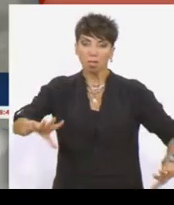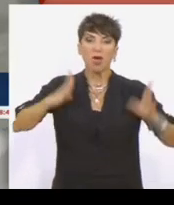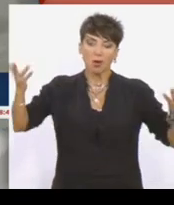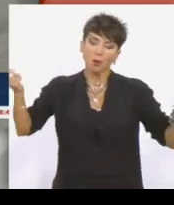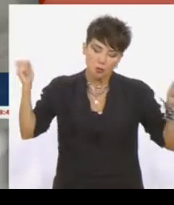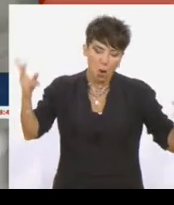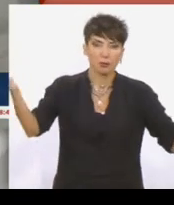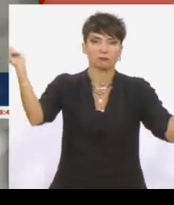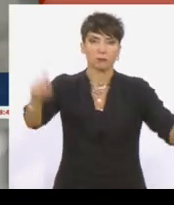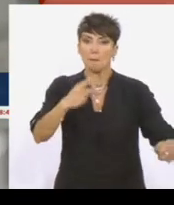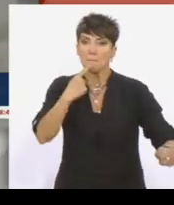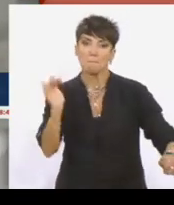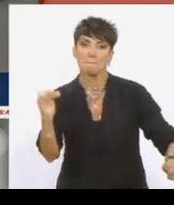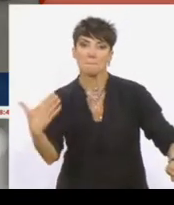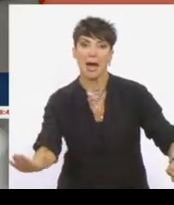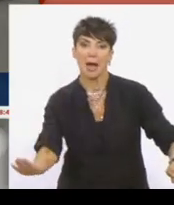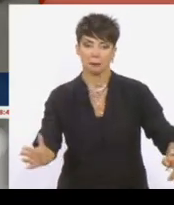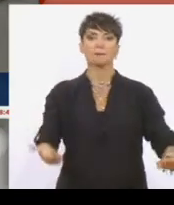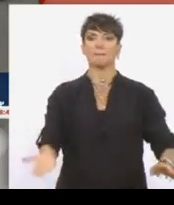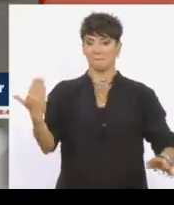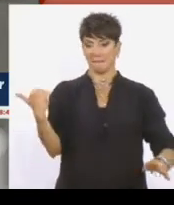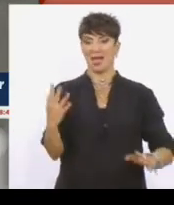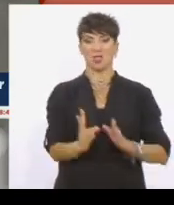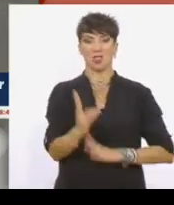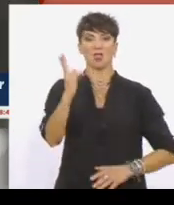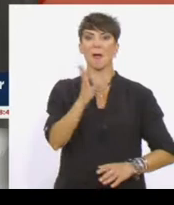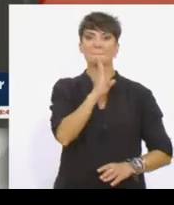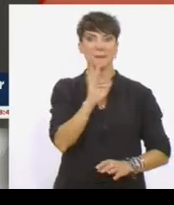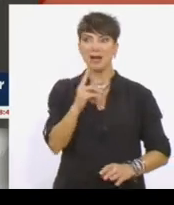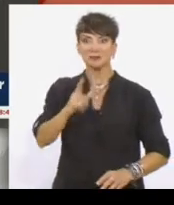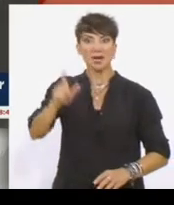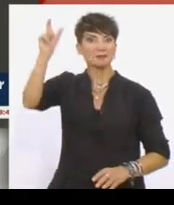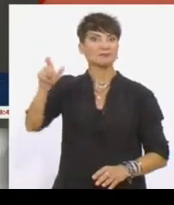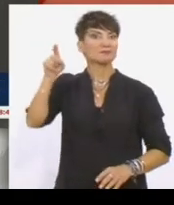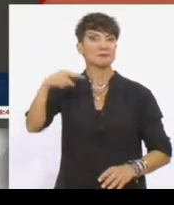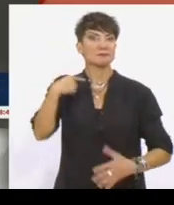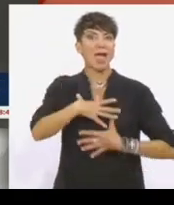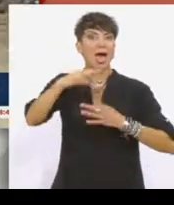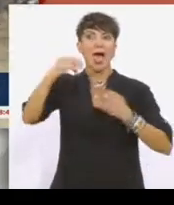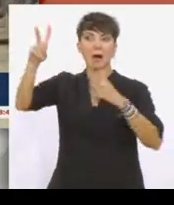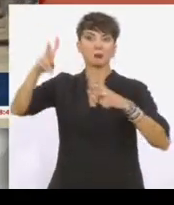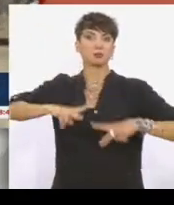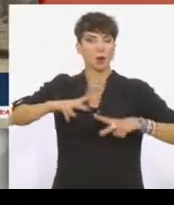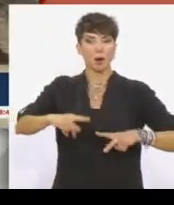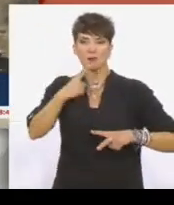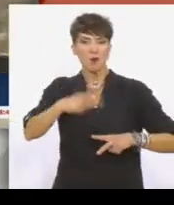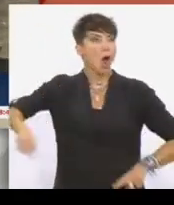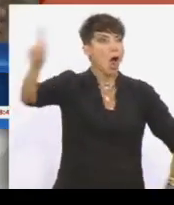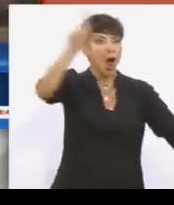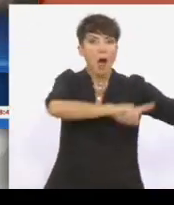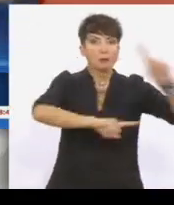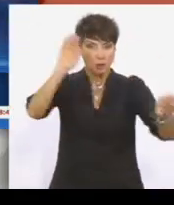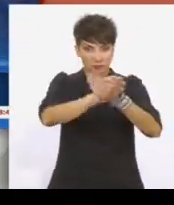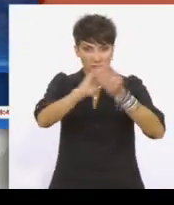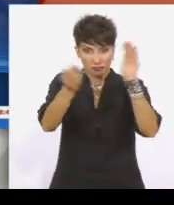Εν ολίγες ώρες αργότερα στις 12 το μεσημέρι η Μαρία Ζαχάροβα εξαφολεί απειλές στα κράτη μέλη του ΝΑΤΟ που ενισχύουν στρατιωτικά την Ουκρανία.